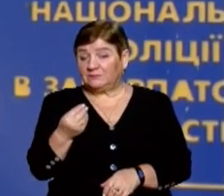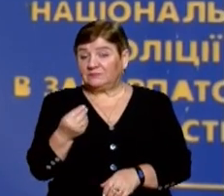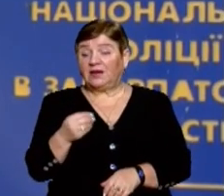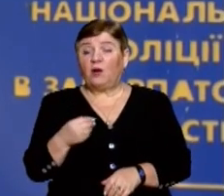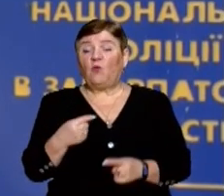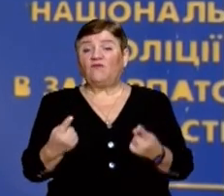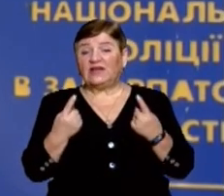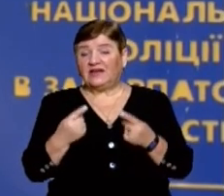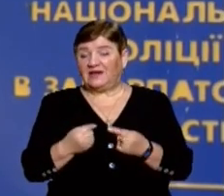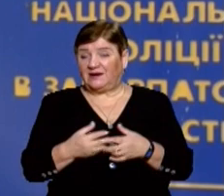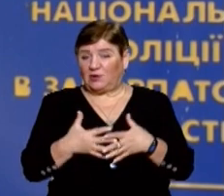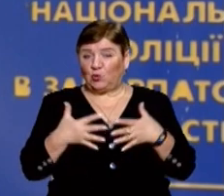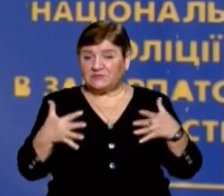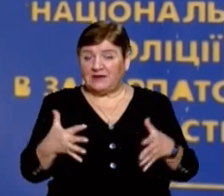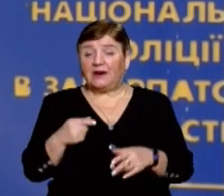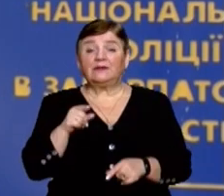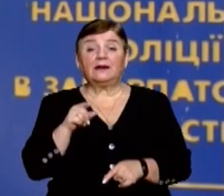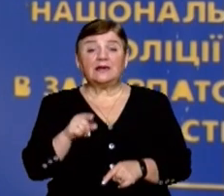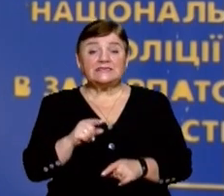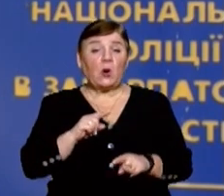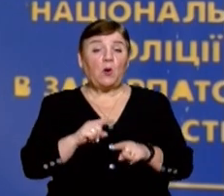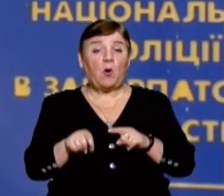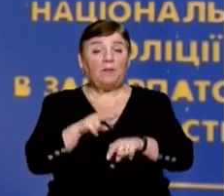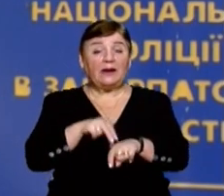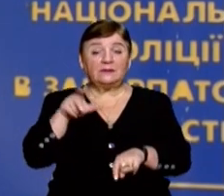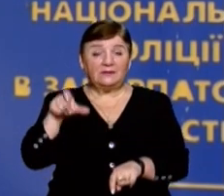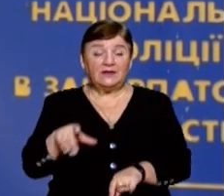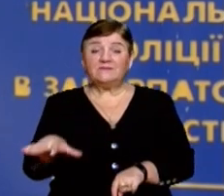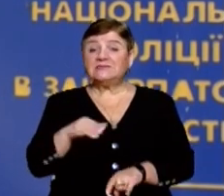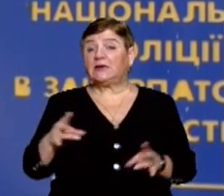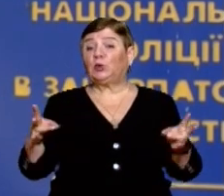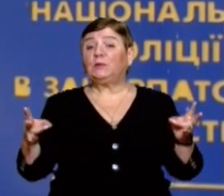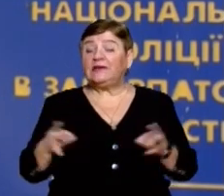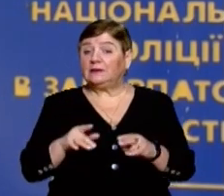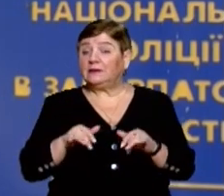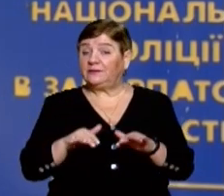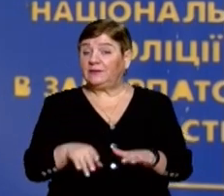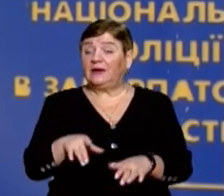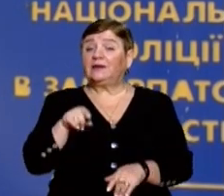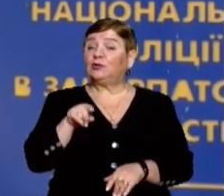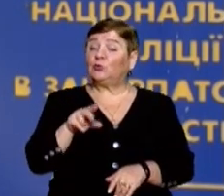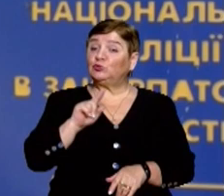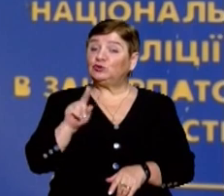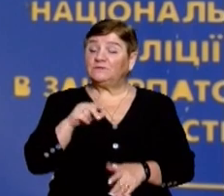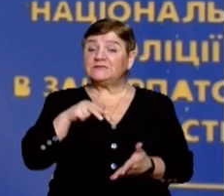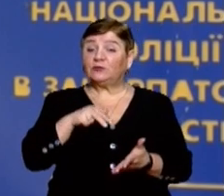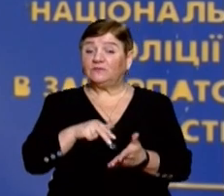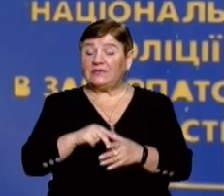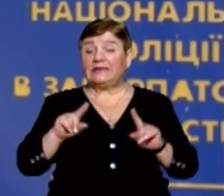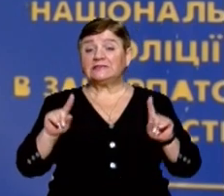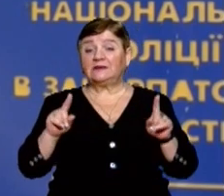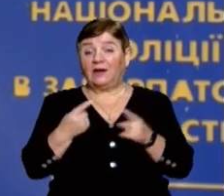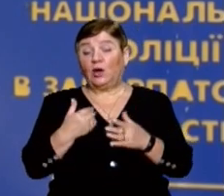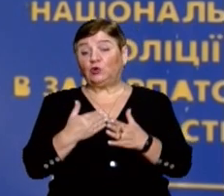у великих розмірах. Наразі оперативники вживають всіх необхідних дій для того, щоб встановити та затримати